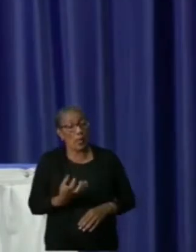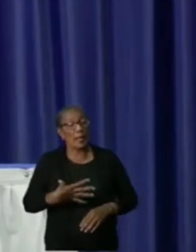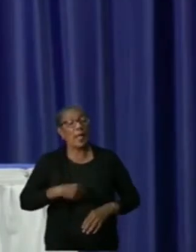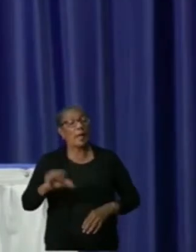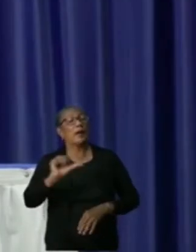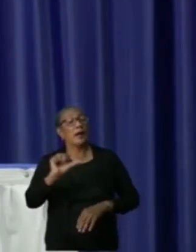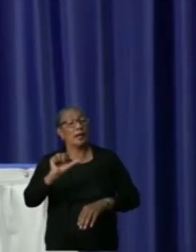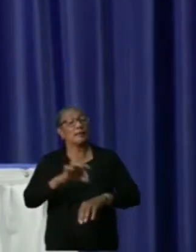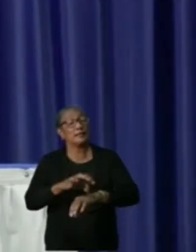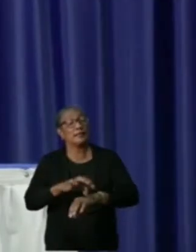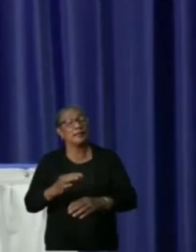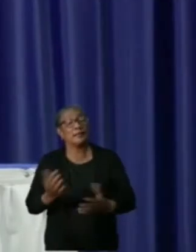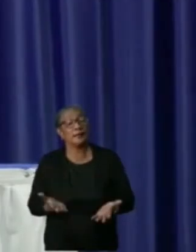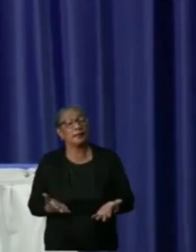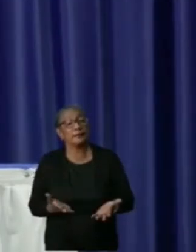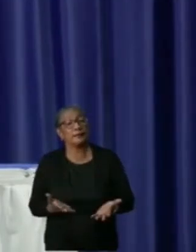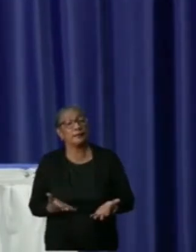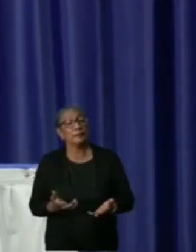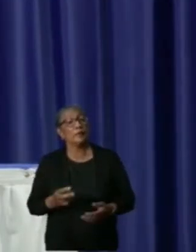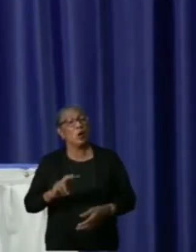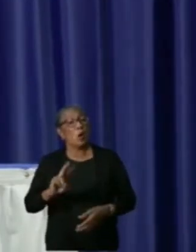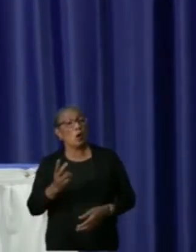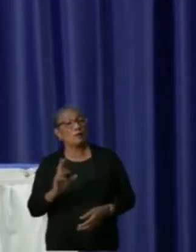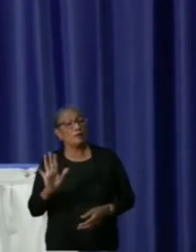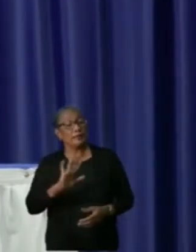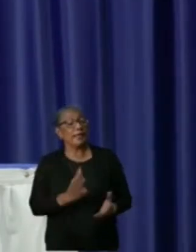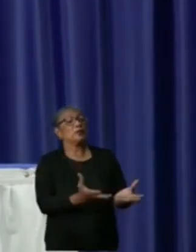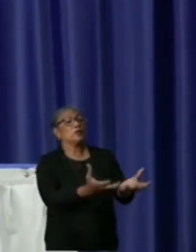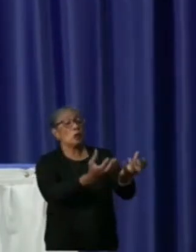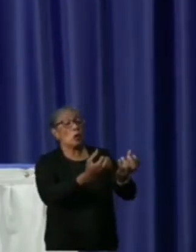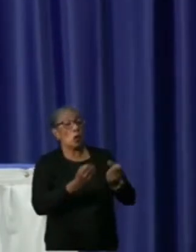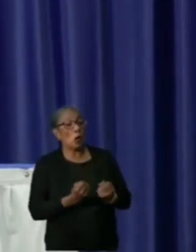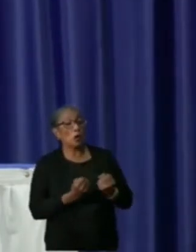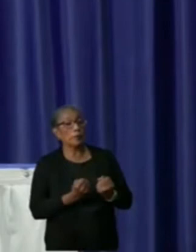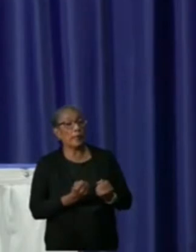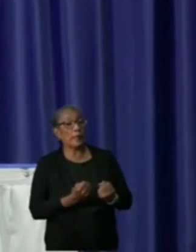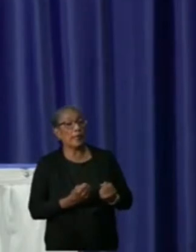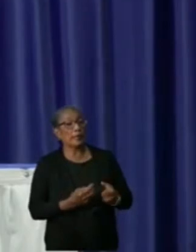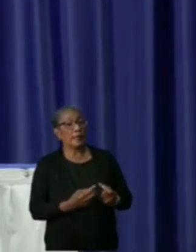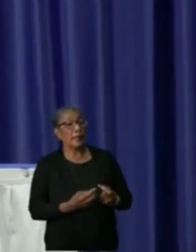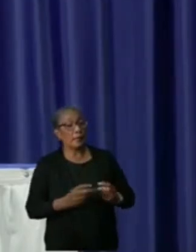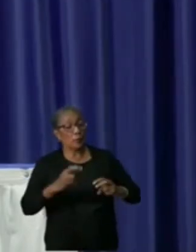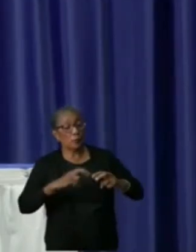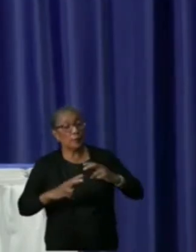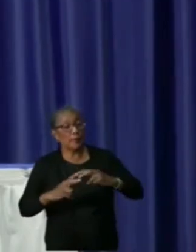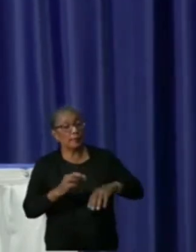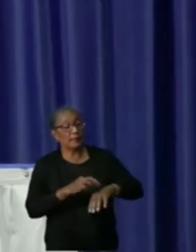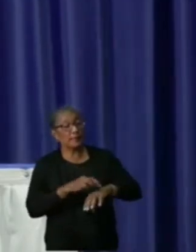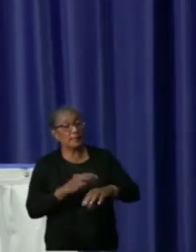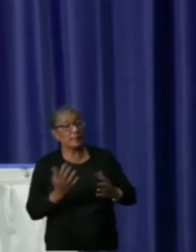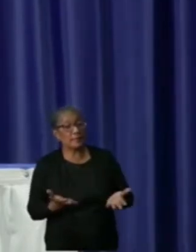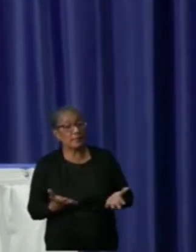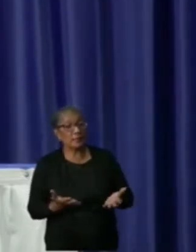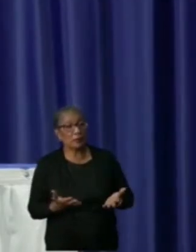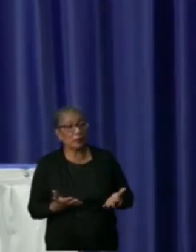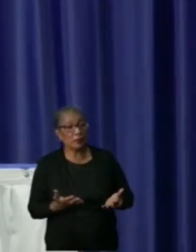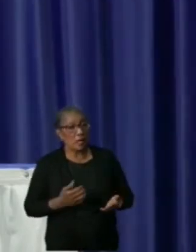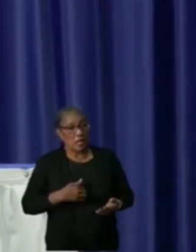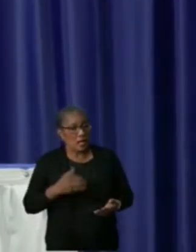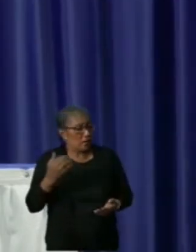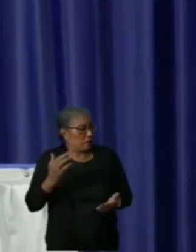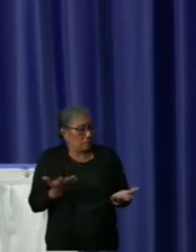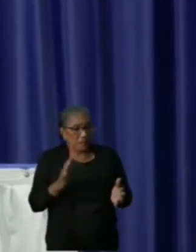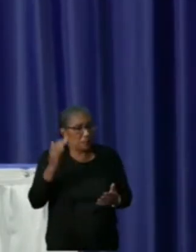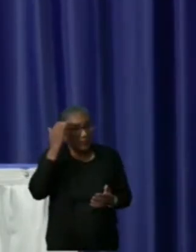ziektes. Of is tijdens de opname gediagnosticeerd met een ziekte waarvan ze dat vooraf nog niet